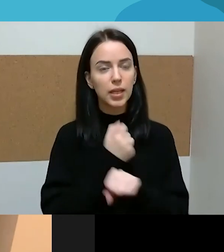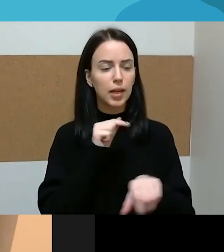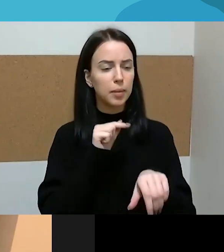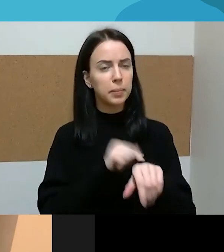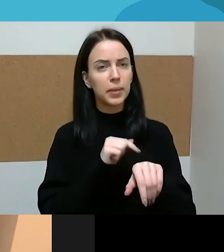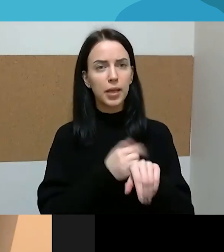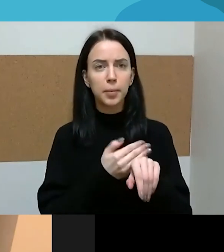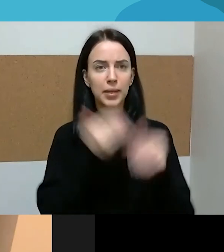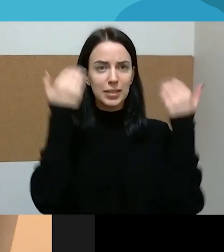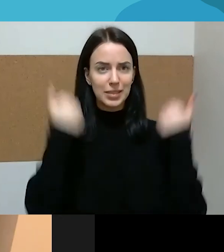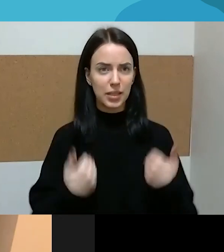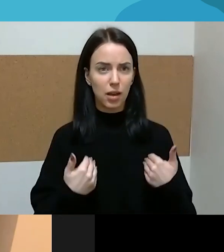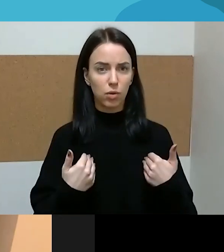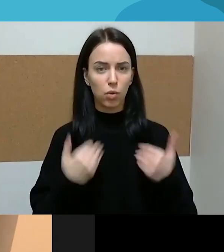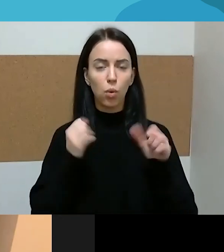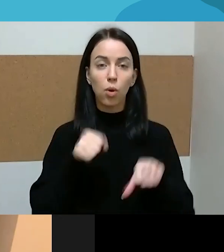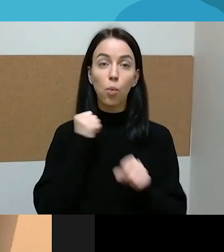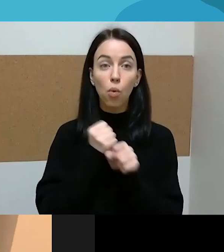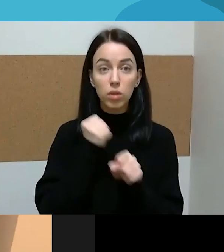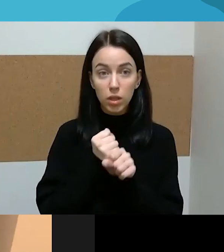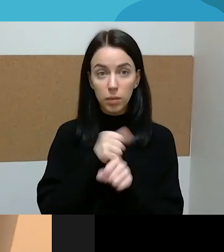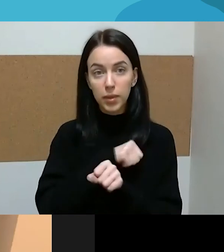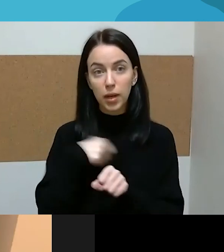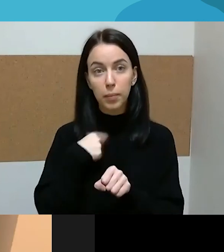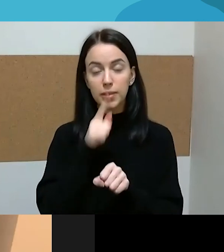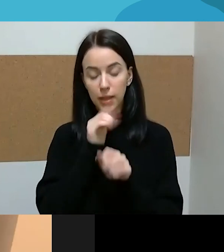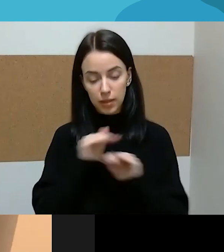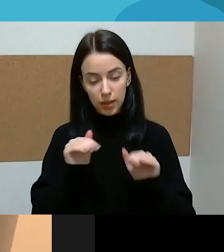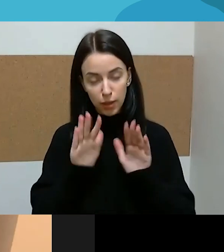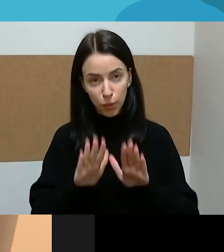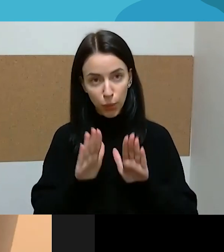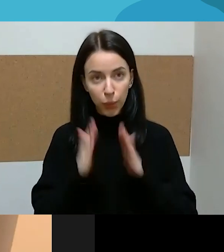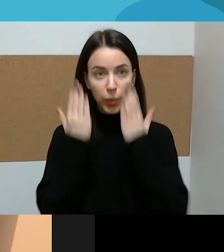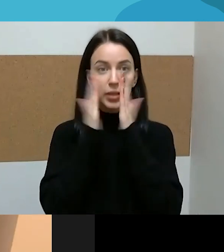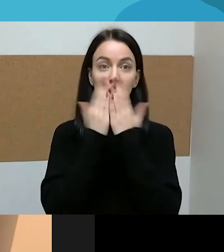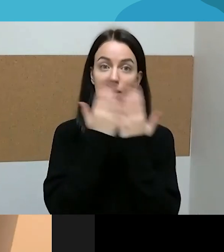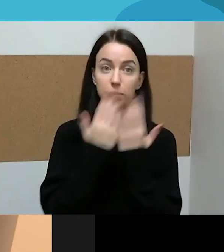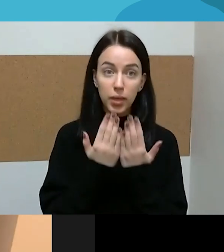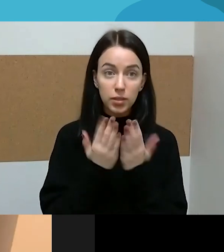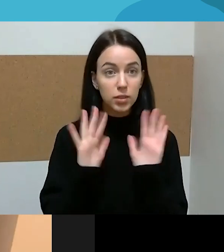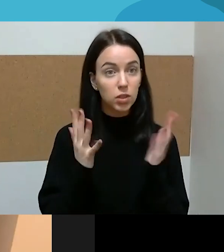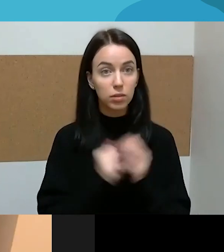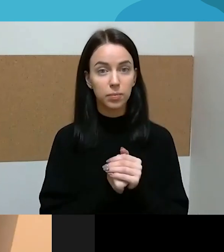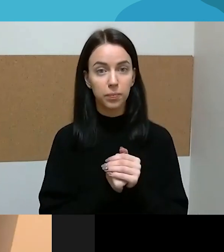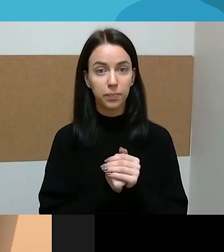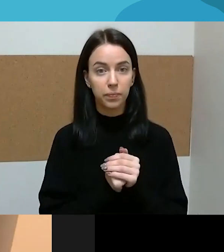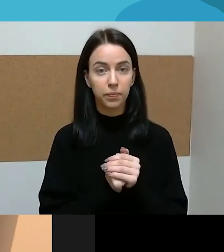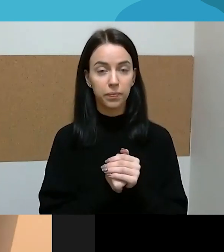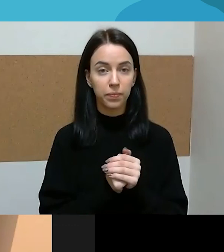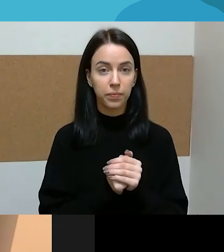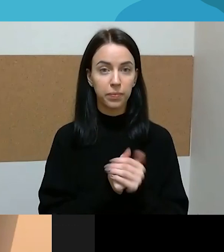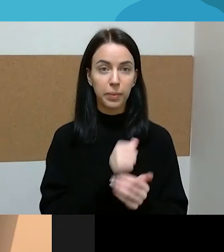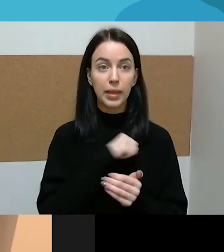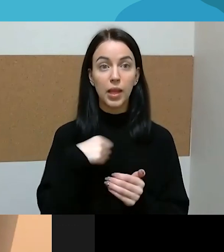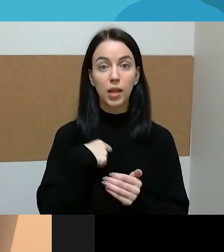gali pabūti, ar tai dirbti, ar tyloje pabūti, paskaityti, tai aš tikrai nevengiu išėjti su vaikais,